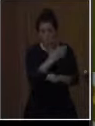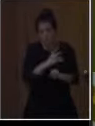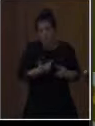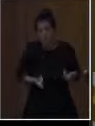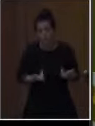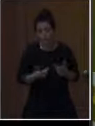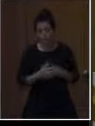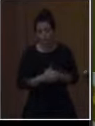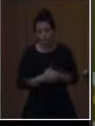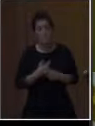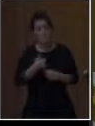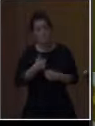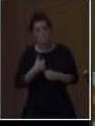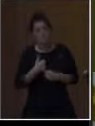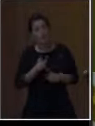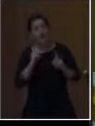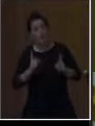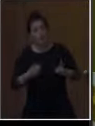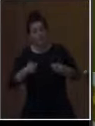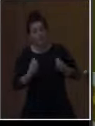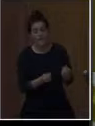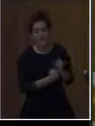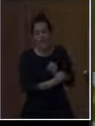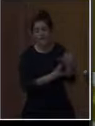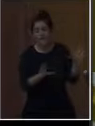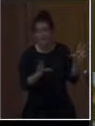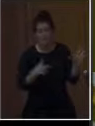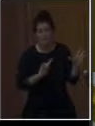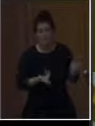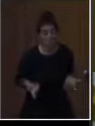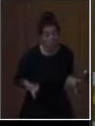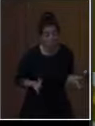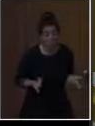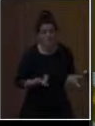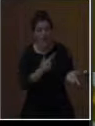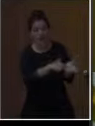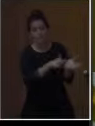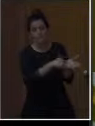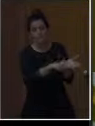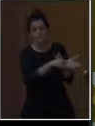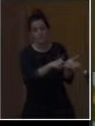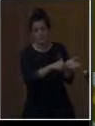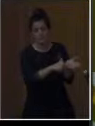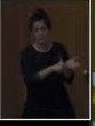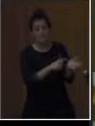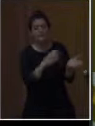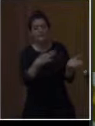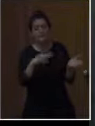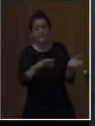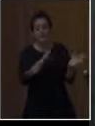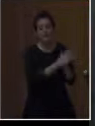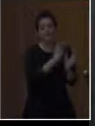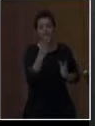απόφαση και τους ευνηδιάζεις. Παιδιά, ανοίξτε το iPad, σελίδα 139,